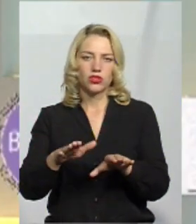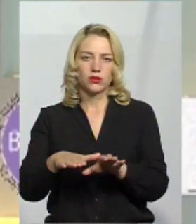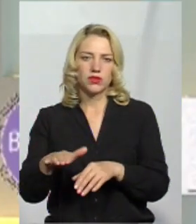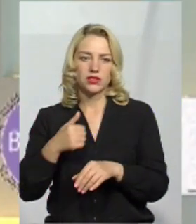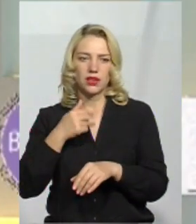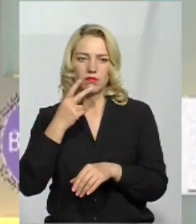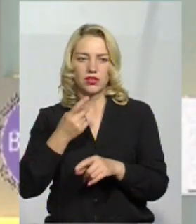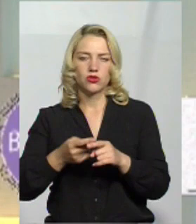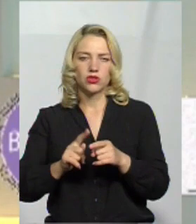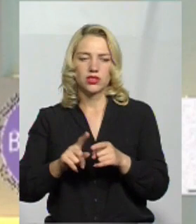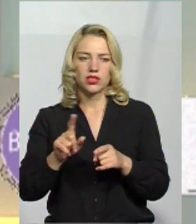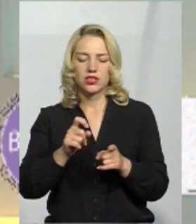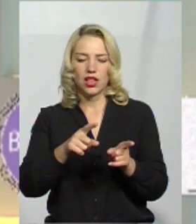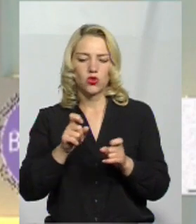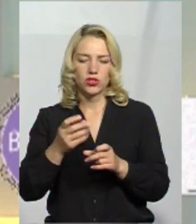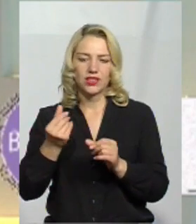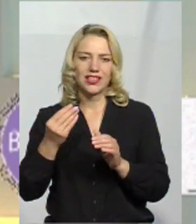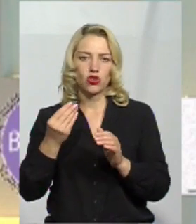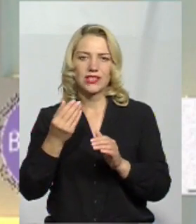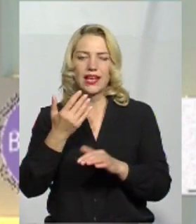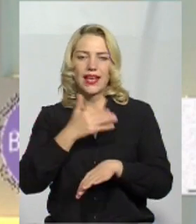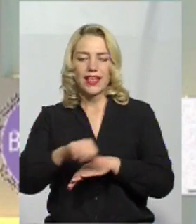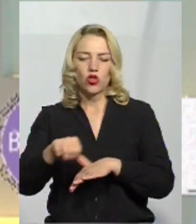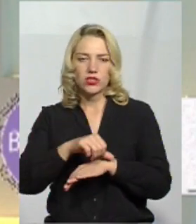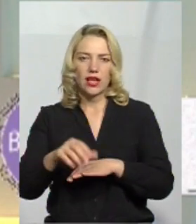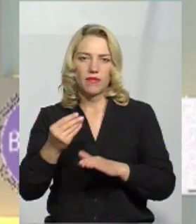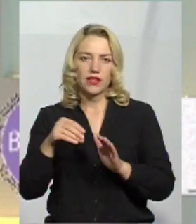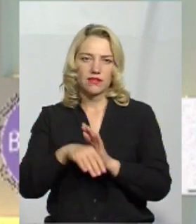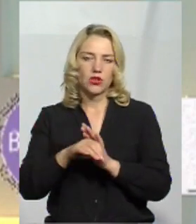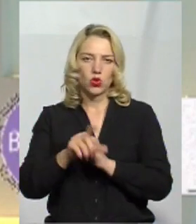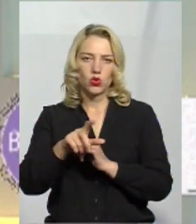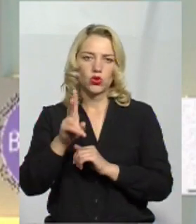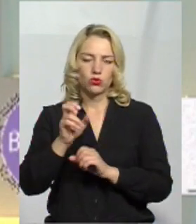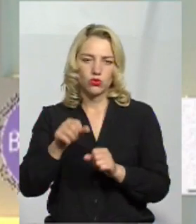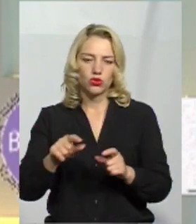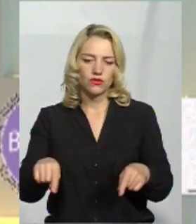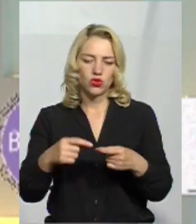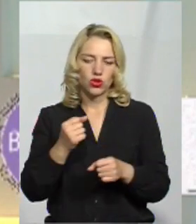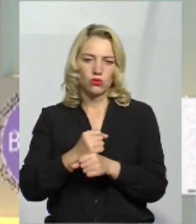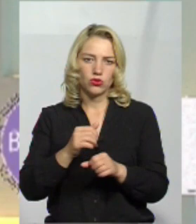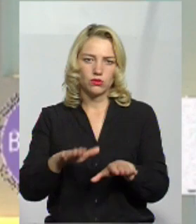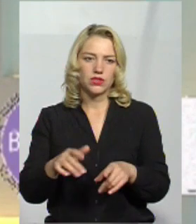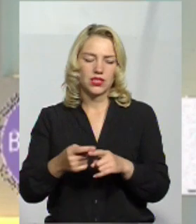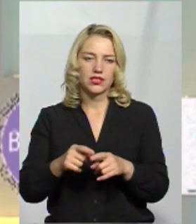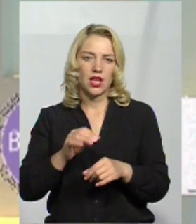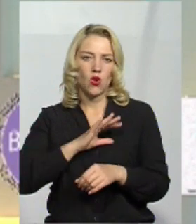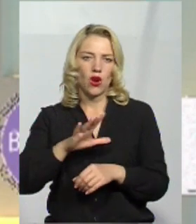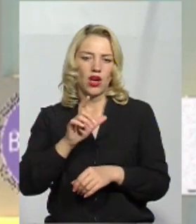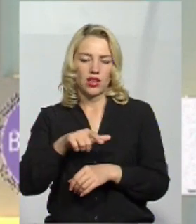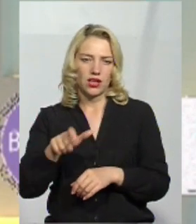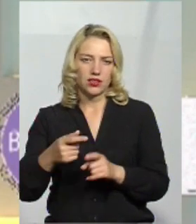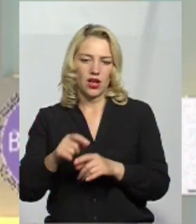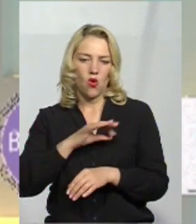Я бачу це з залученням іноземних інвесторів, оскільки в нас в країні всі люди, які можуть створити робочі місця, це фактично є олігархат.